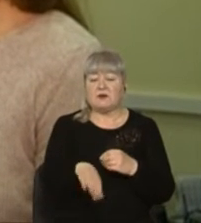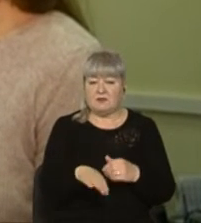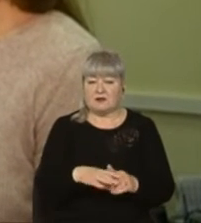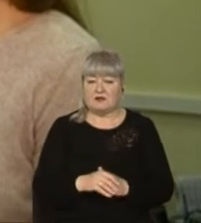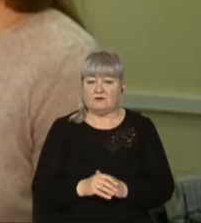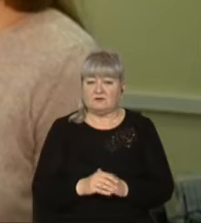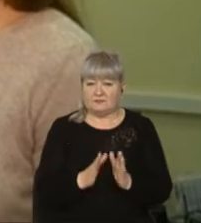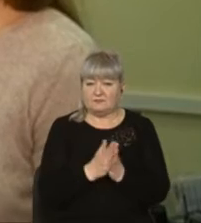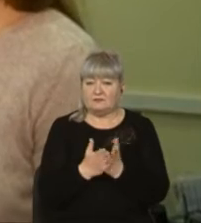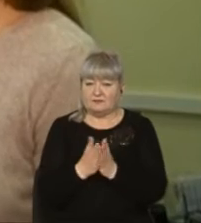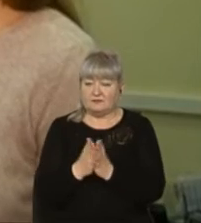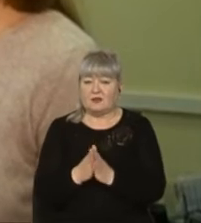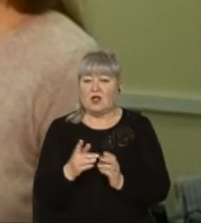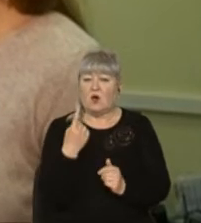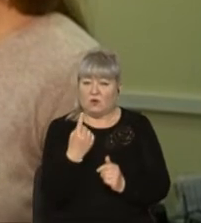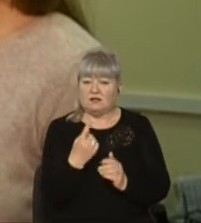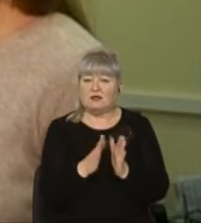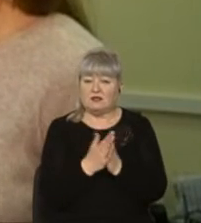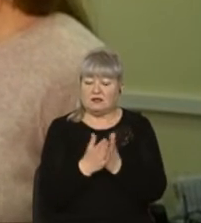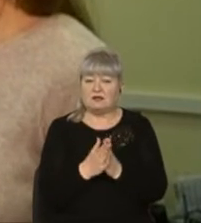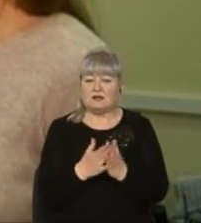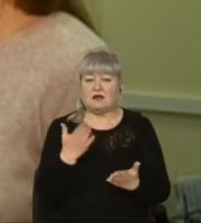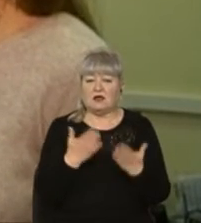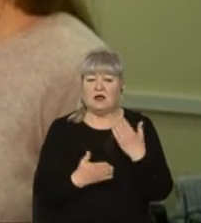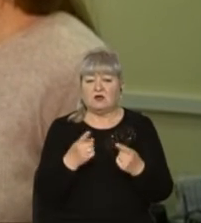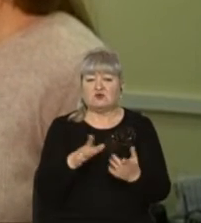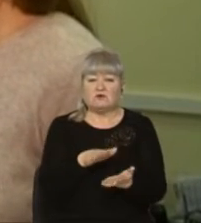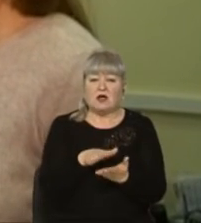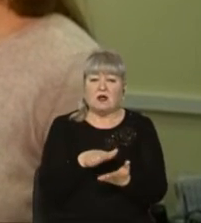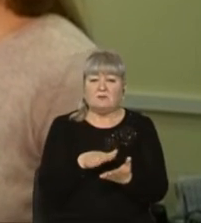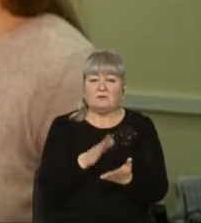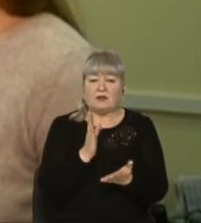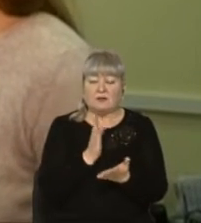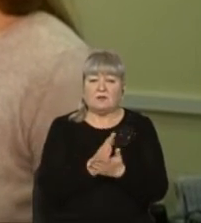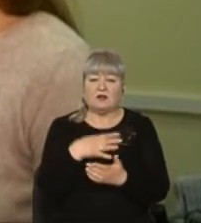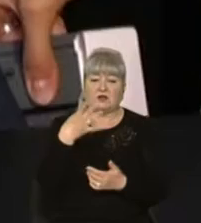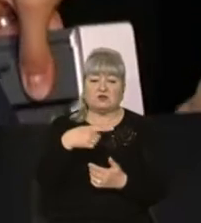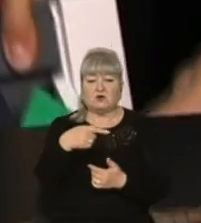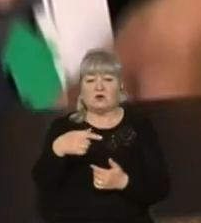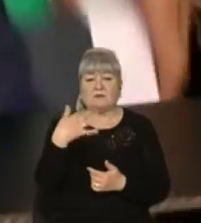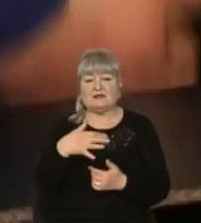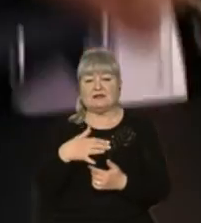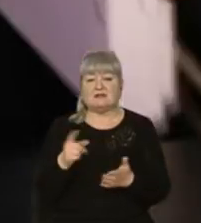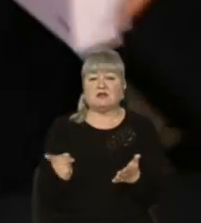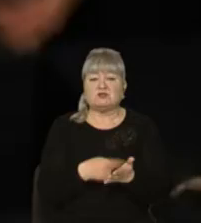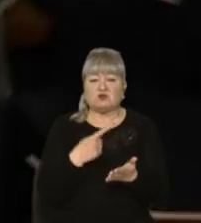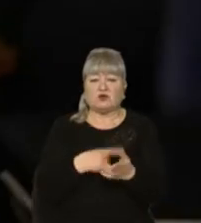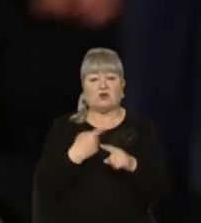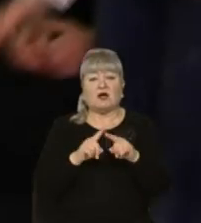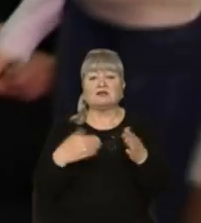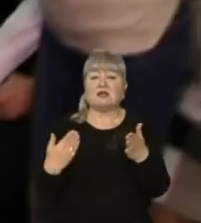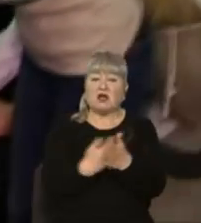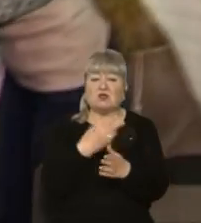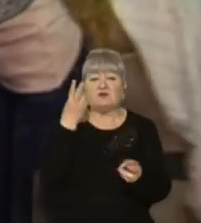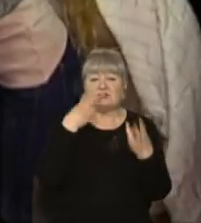в одній книгі, власне, якщо вона об'ємом 40-50 сторінок. А ось це вже новіша модель